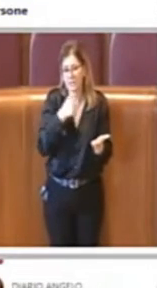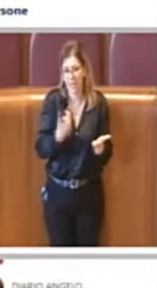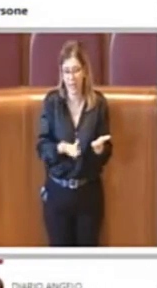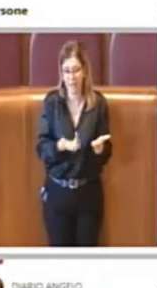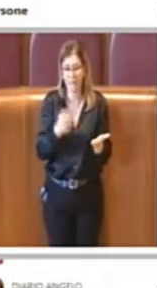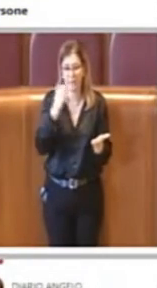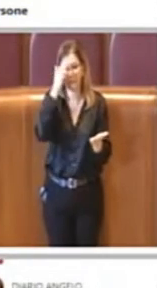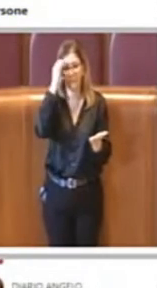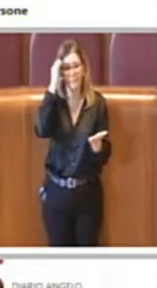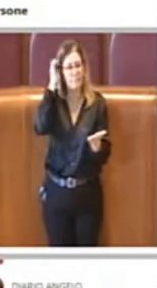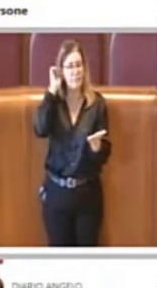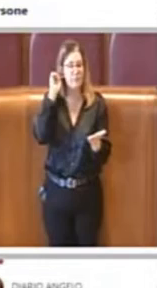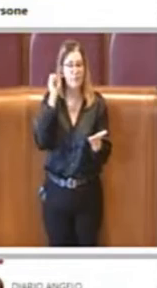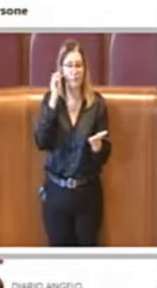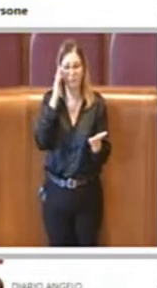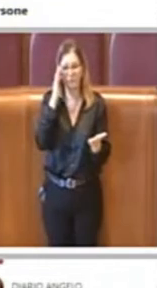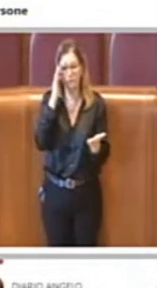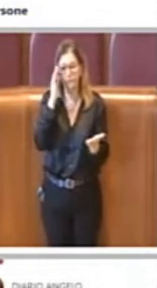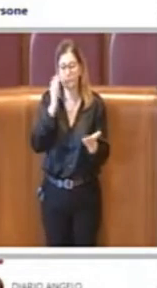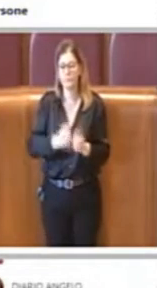'atto concludo dicendo